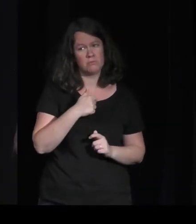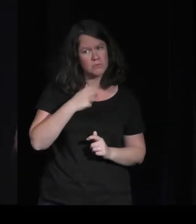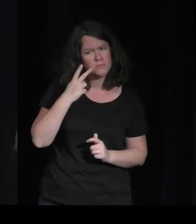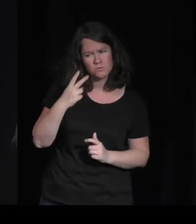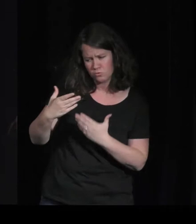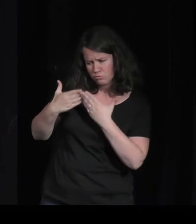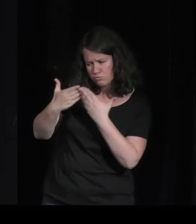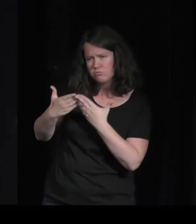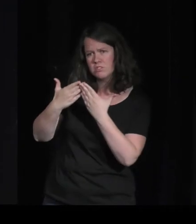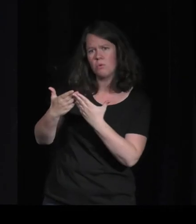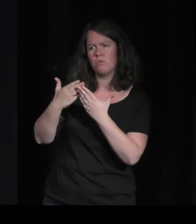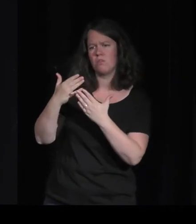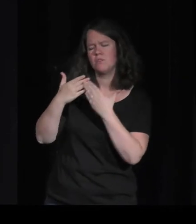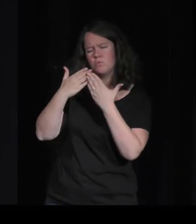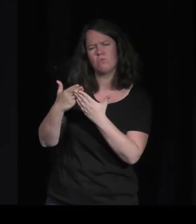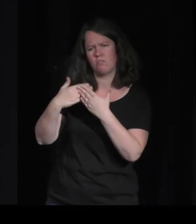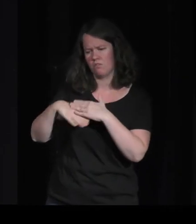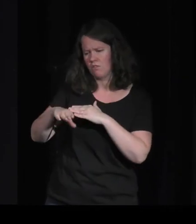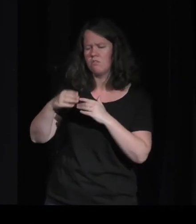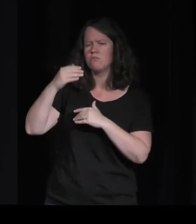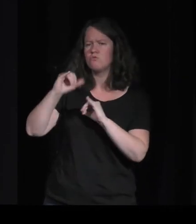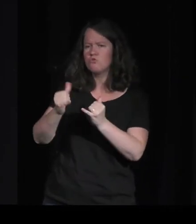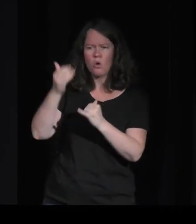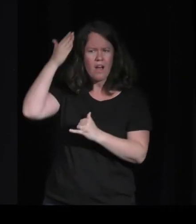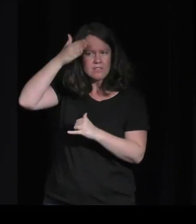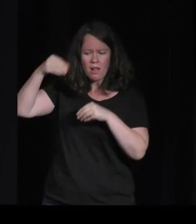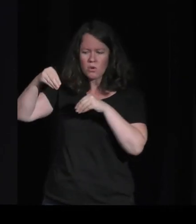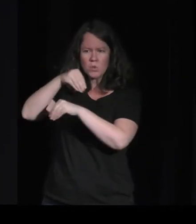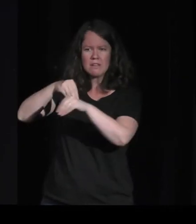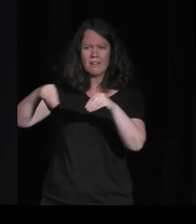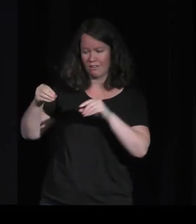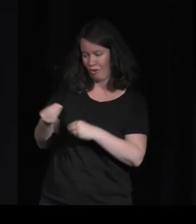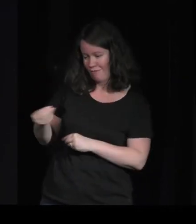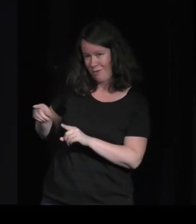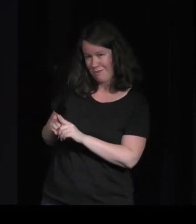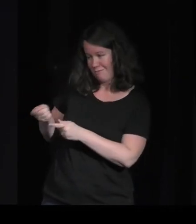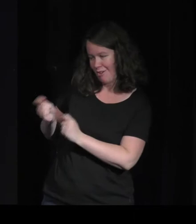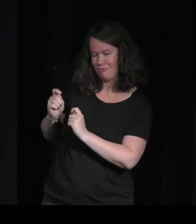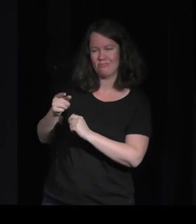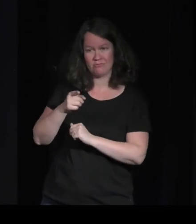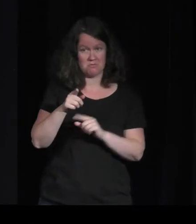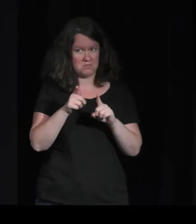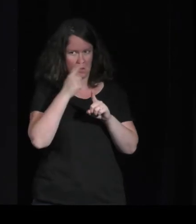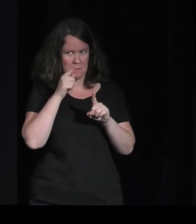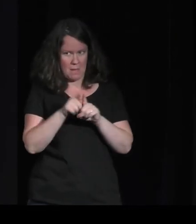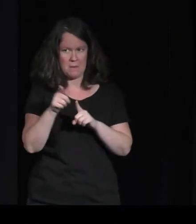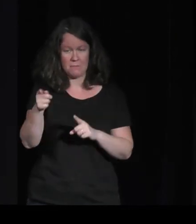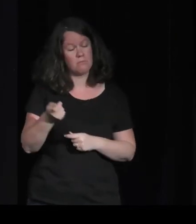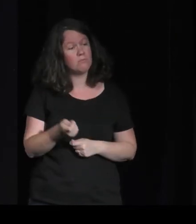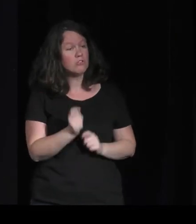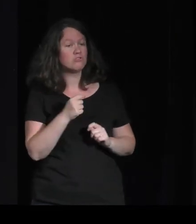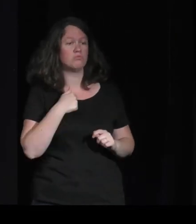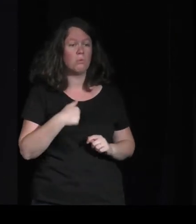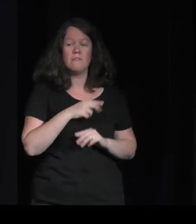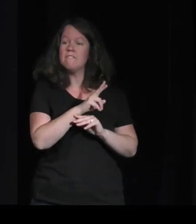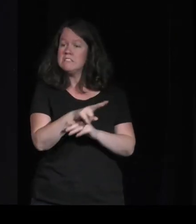jouaient à Animal Crossing, notamment. Et donc leur expérience, la bonne soirée de jeu pour eux, c'était, j'ai pêché, j'ai visité des nouvelles choses. Et